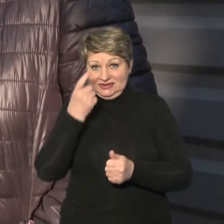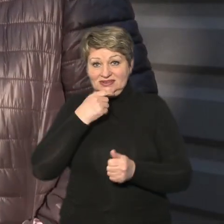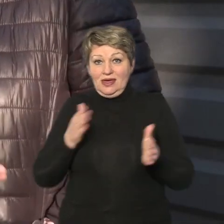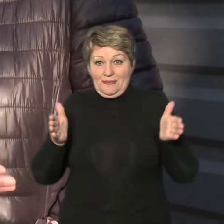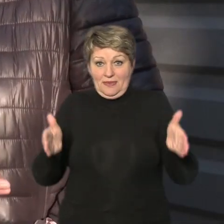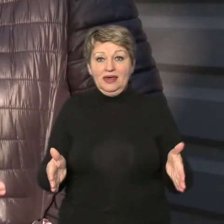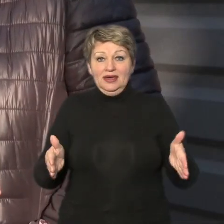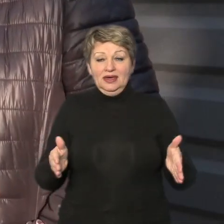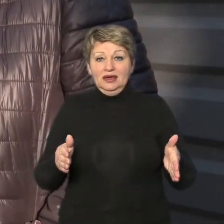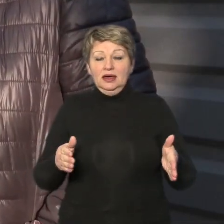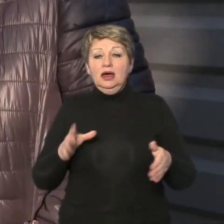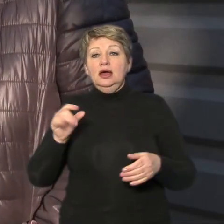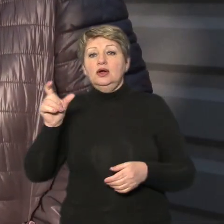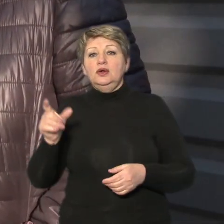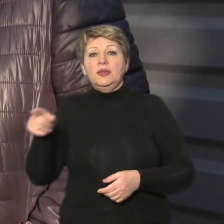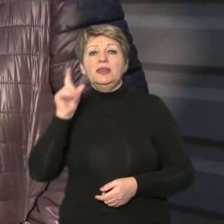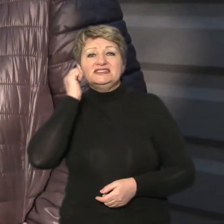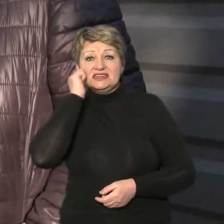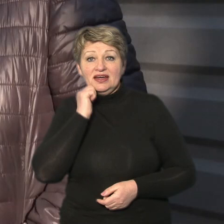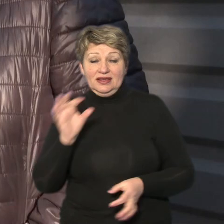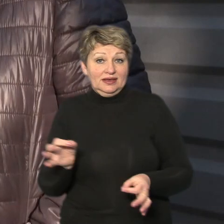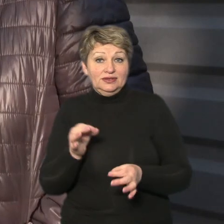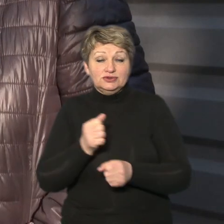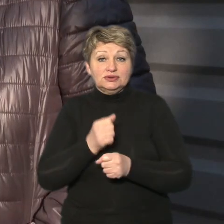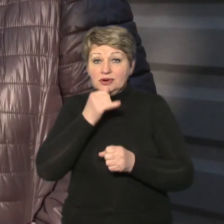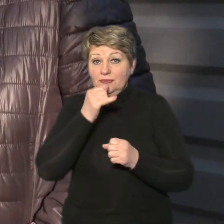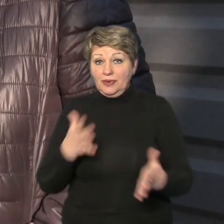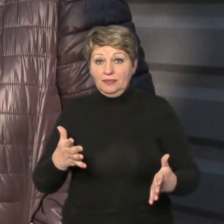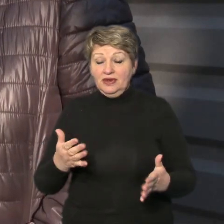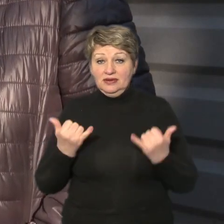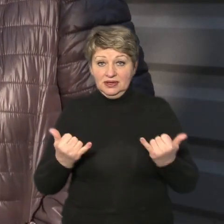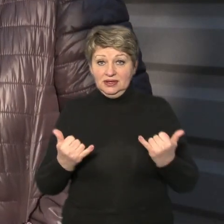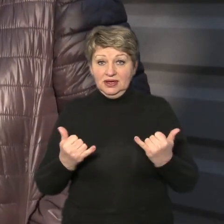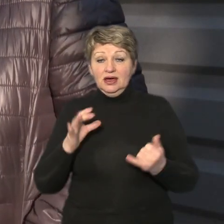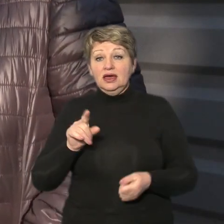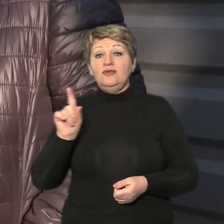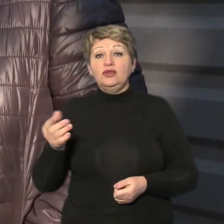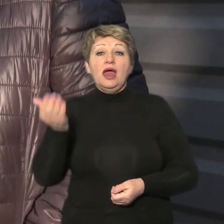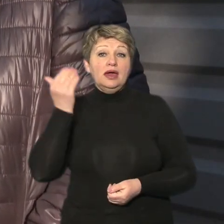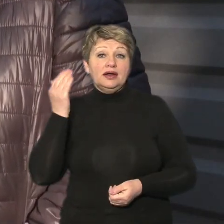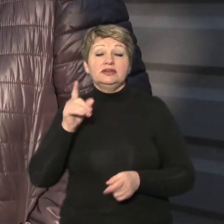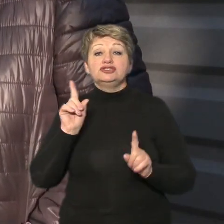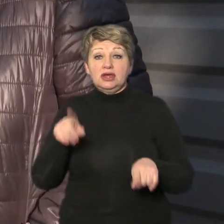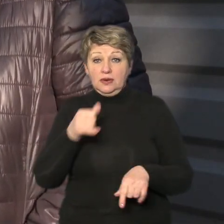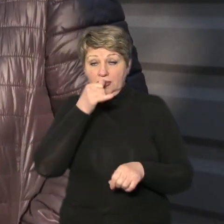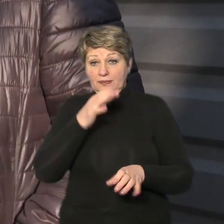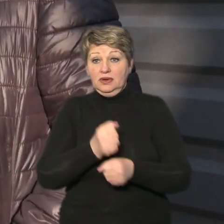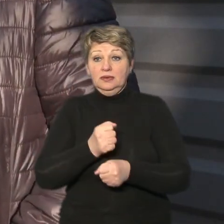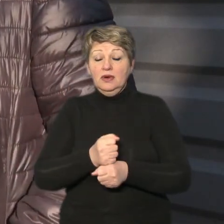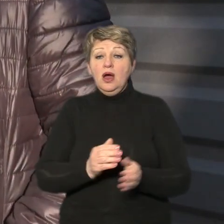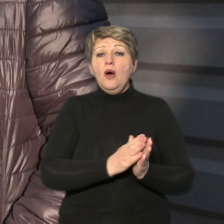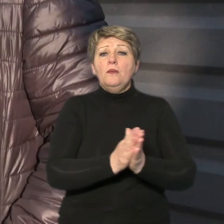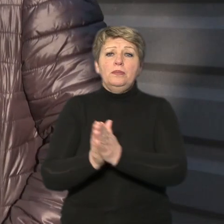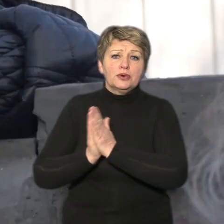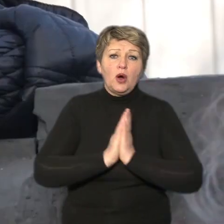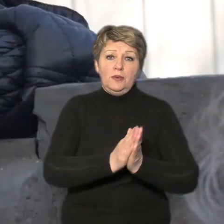що ці ось люди старенькі вони нічого не можуть зробити в настоячий час і вони і раніше не могли зробити так що просимо